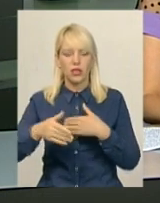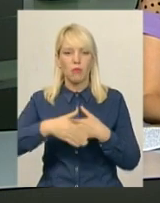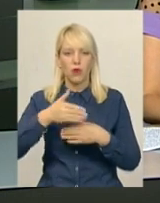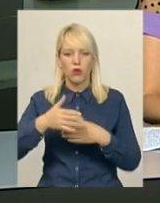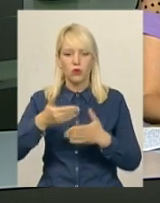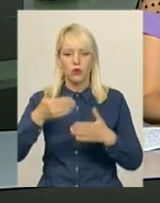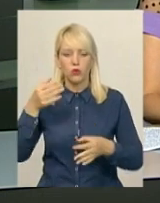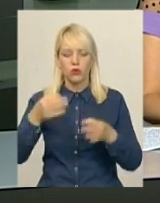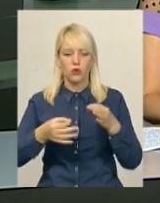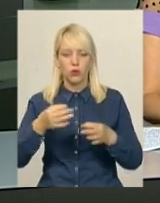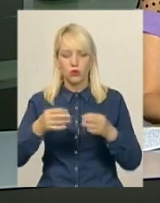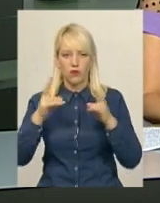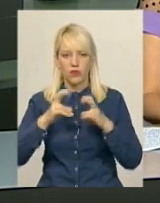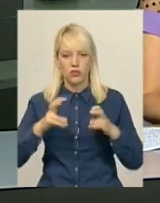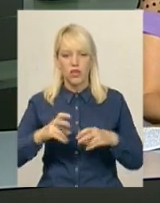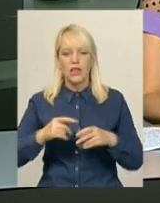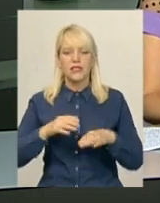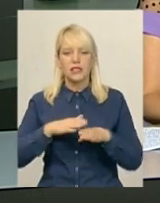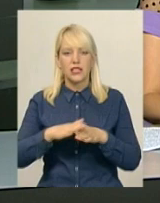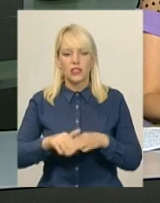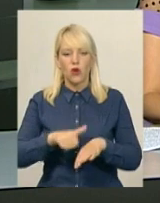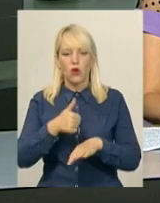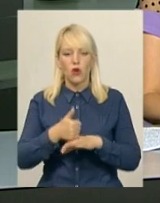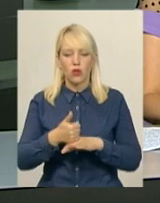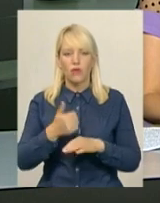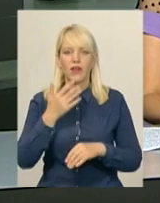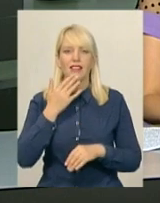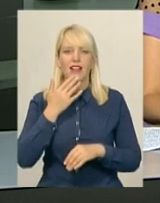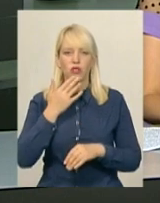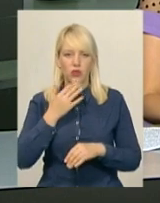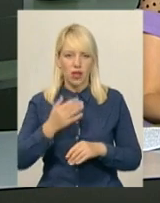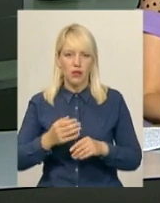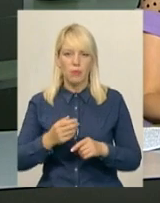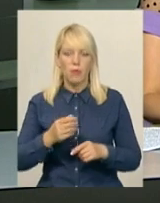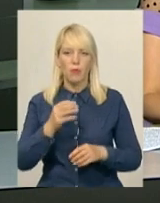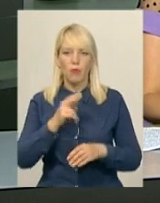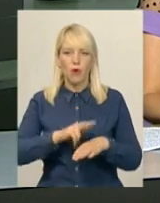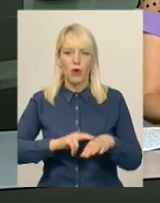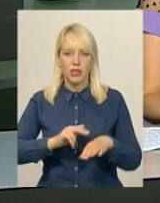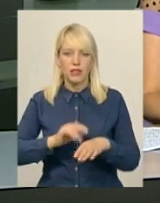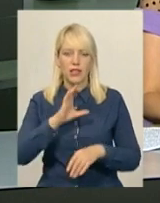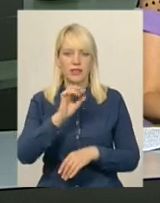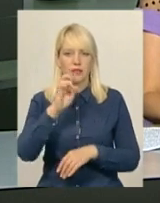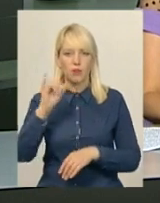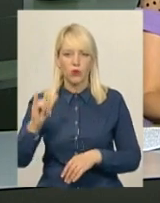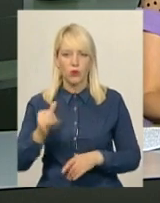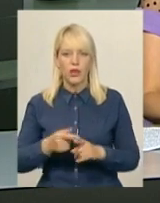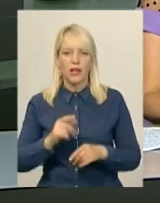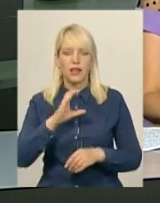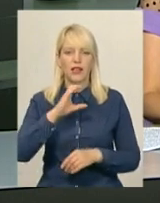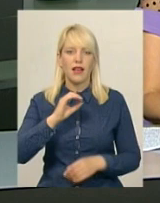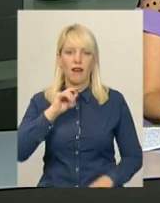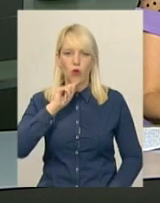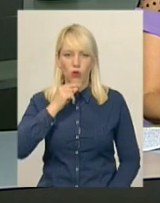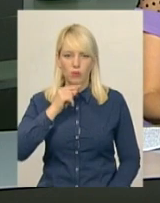розслідування здійснює головне слідче управління Нацполіції, а оперативний супровід управління Служби безпеки України та управління захисту економіки